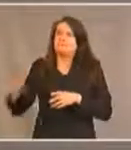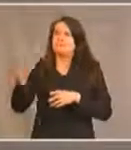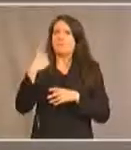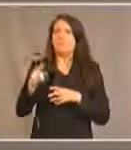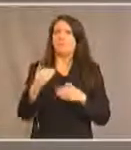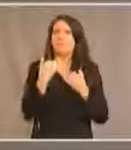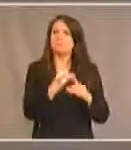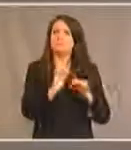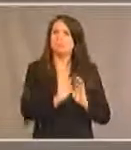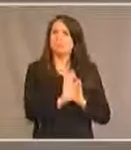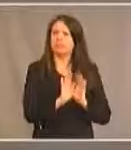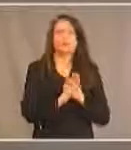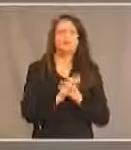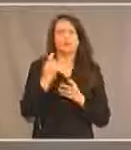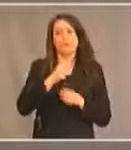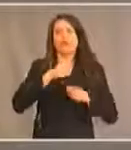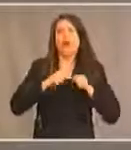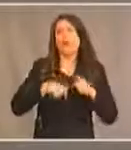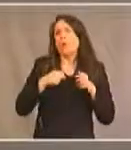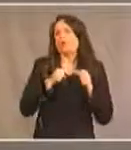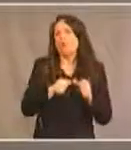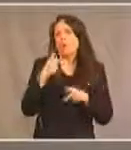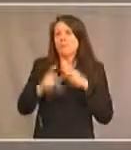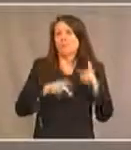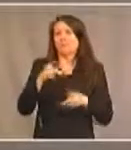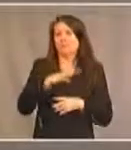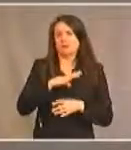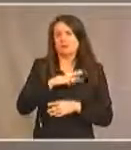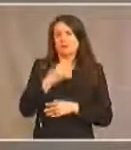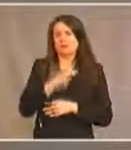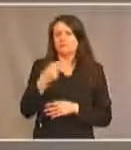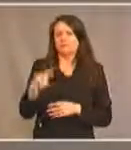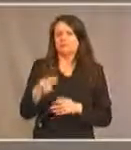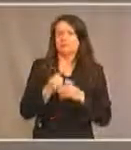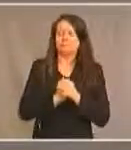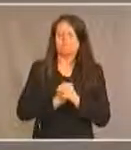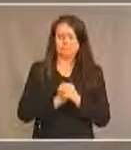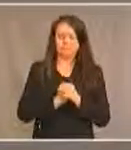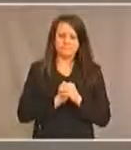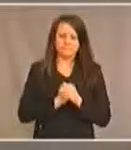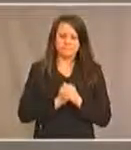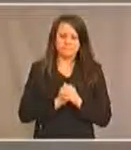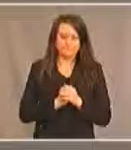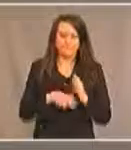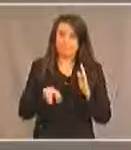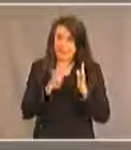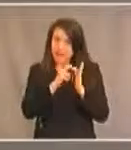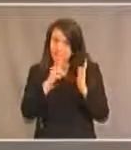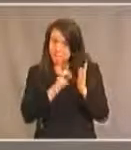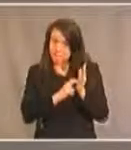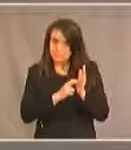sécurité à long terme pour les personnes qui ont des handicaps. L'admissibilité